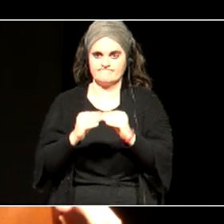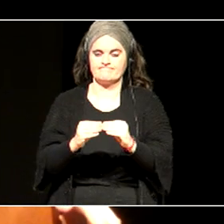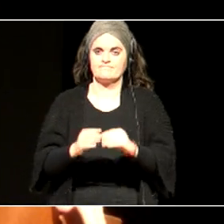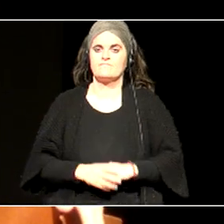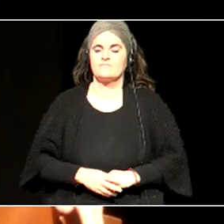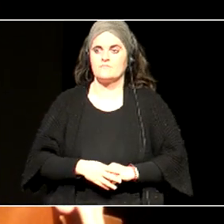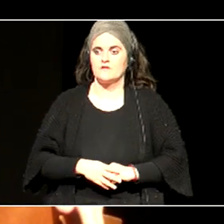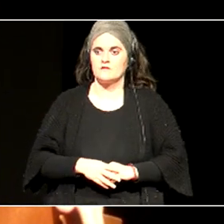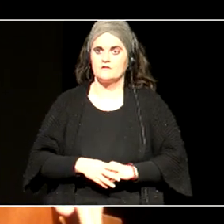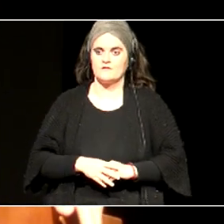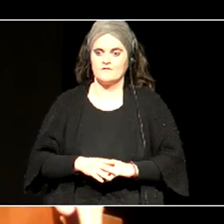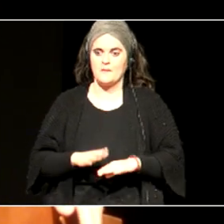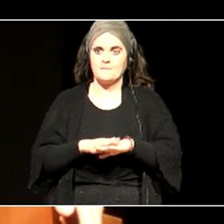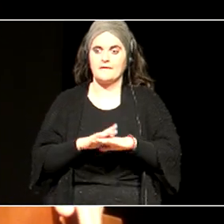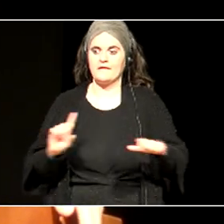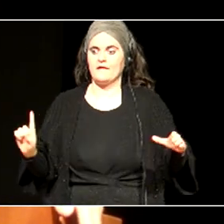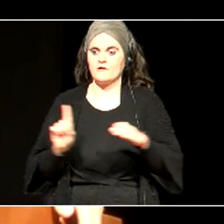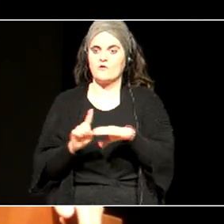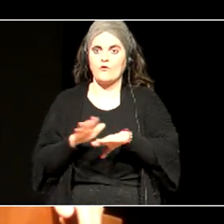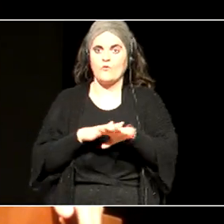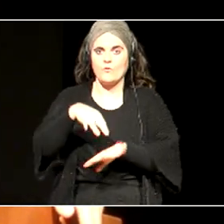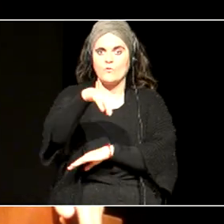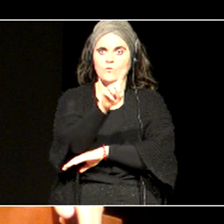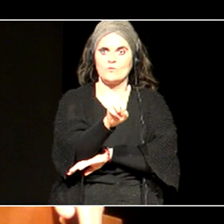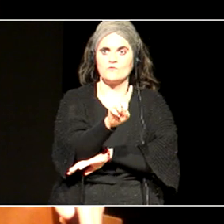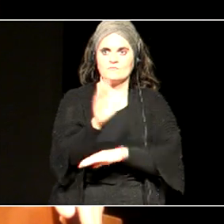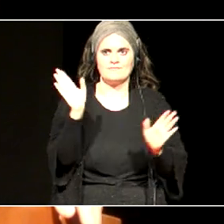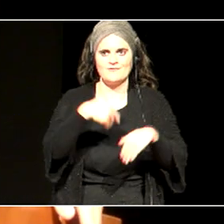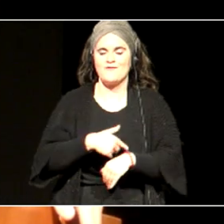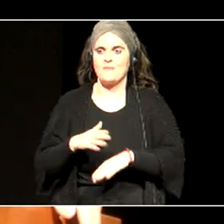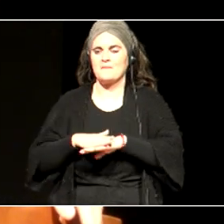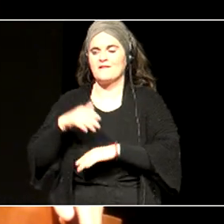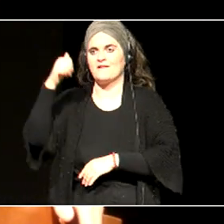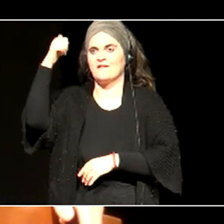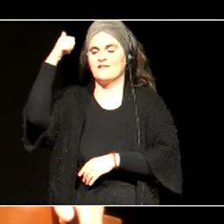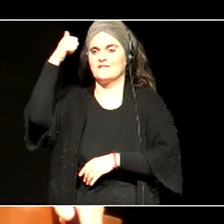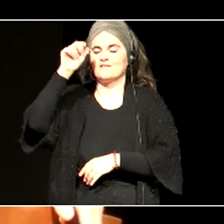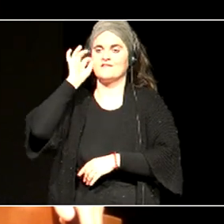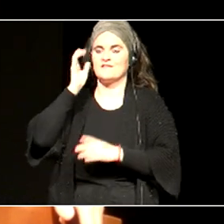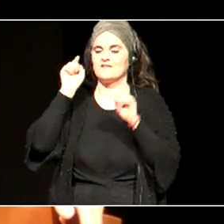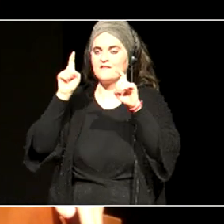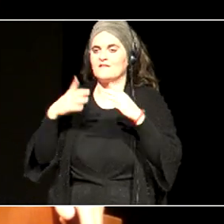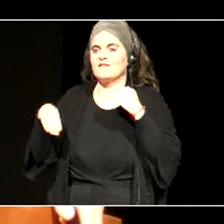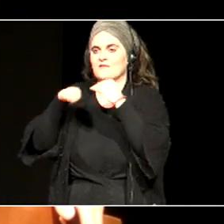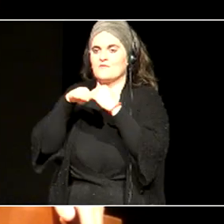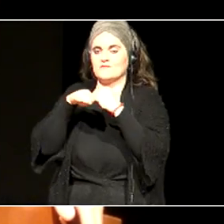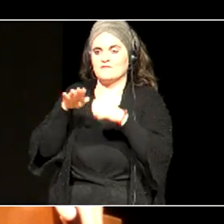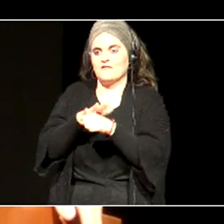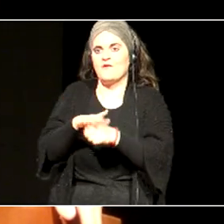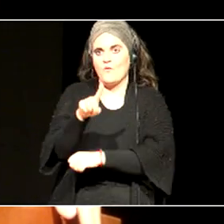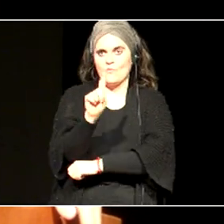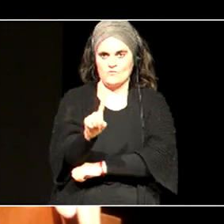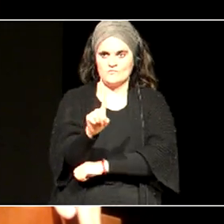inklusiorako, esparru bat. Ez dago, eskidetzarako, esparru bat. Ez dago, ikasle, etorkinei, arreta,